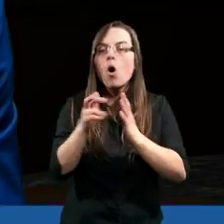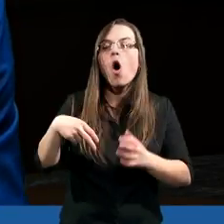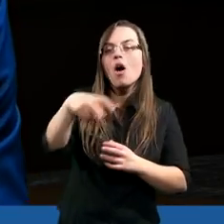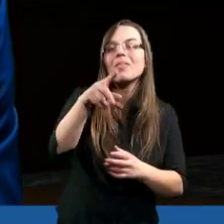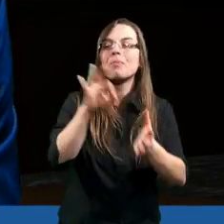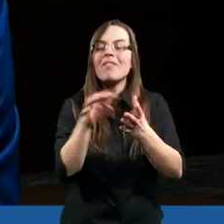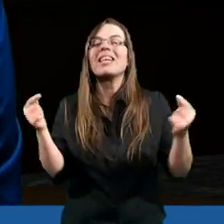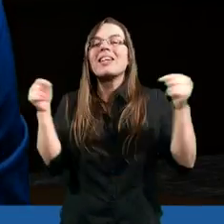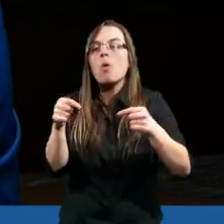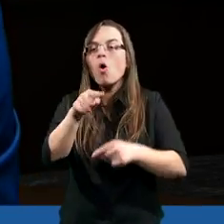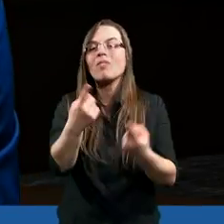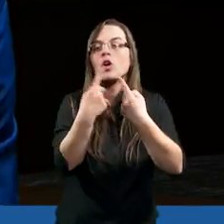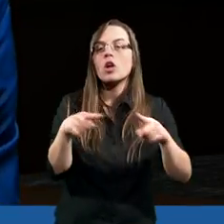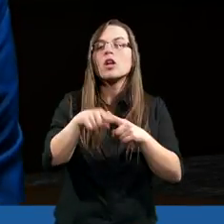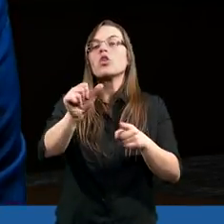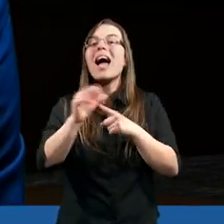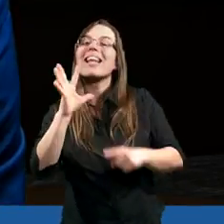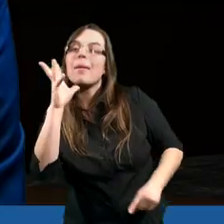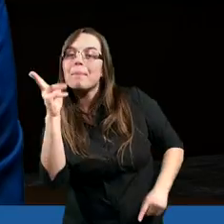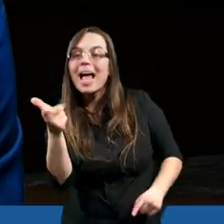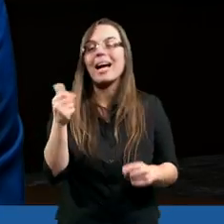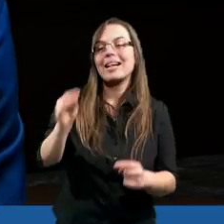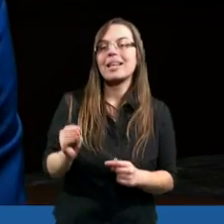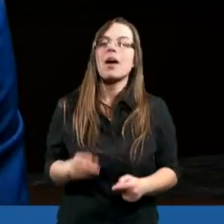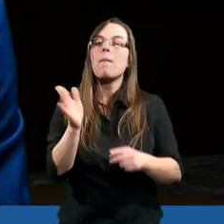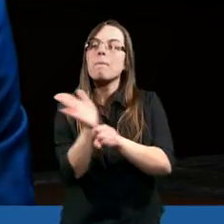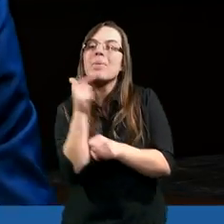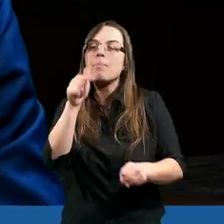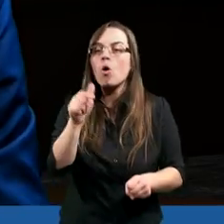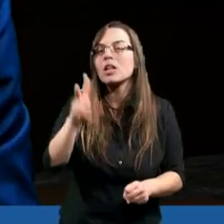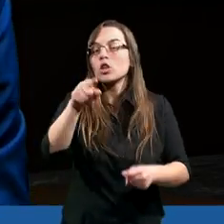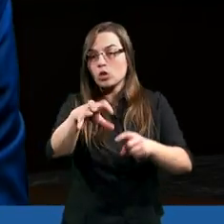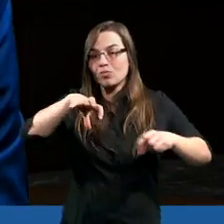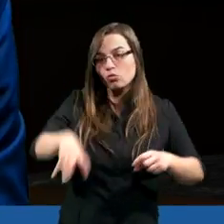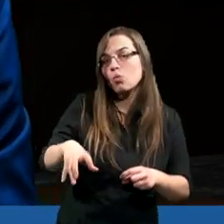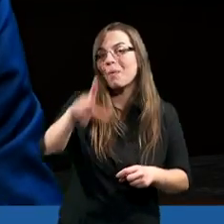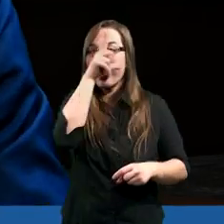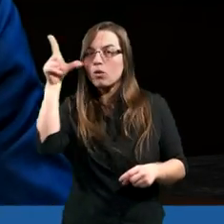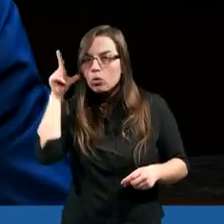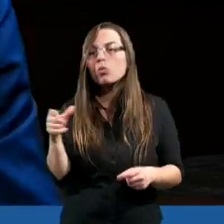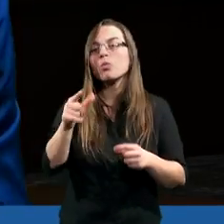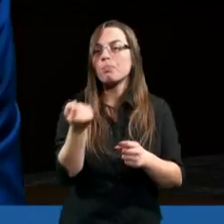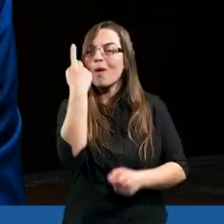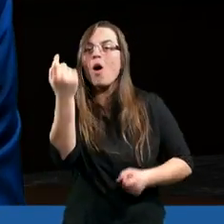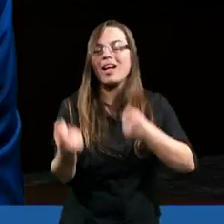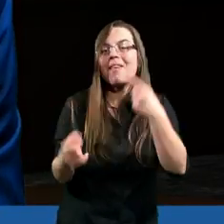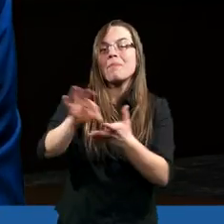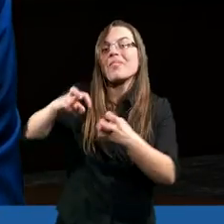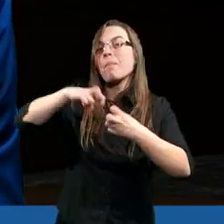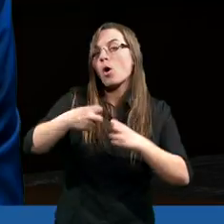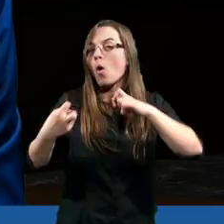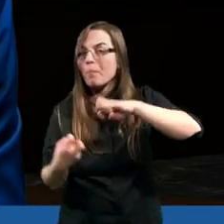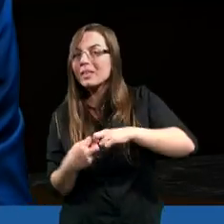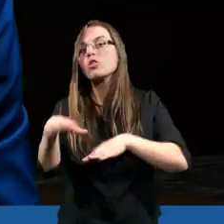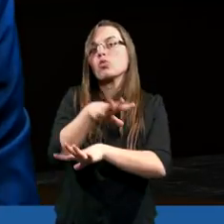rodzą się pewne zbory w tym kościele. Ale co jest piękne, że mimo tego, iż to była grupa ludzi, w której też pojawiały się pewne